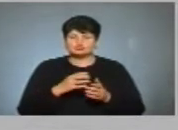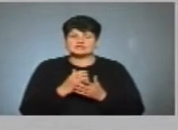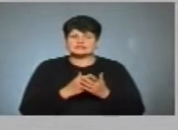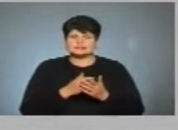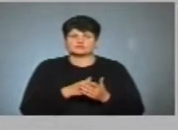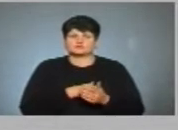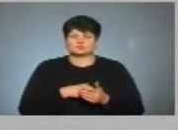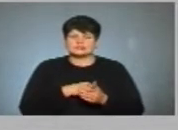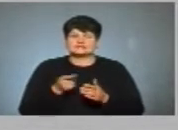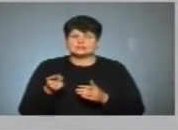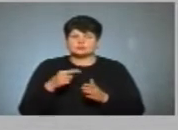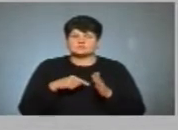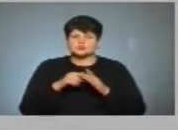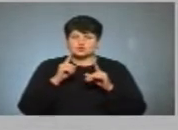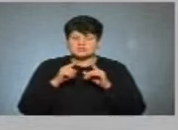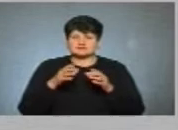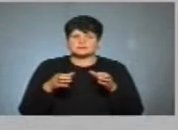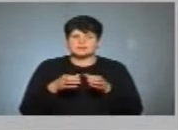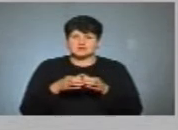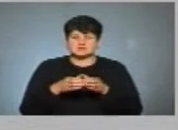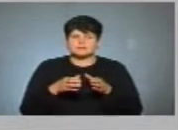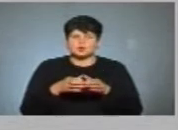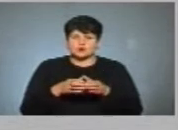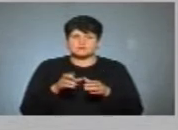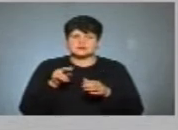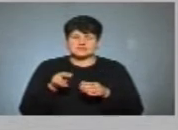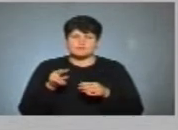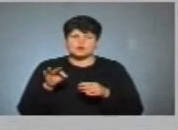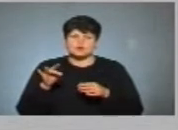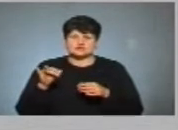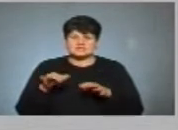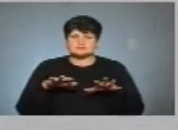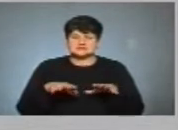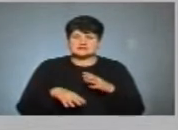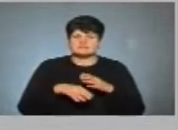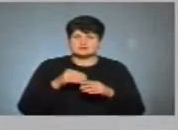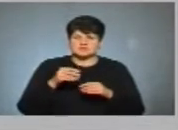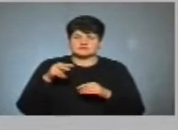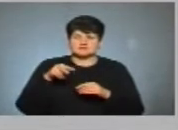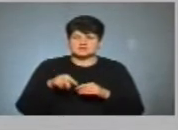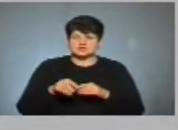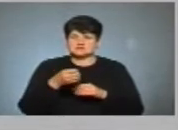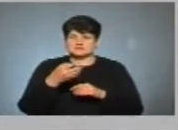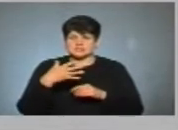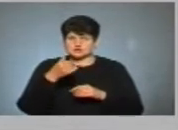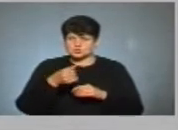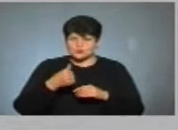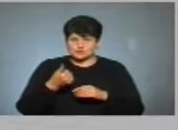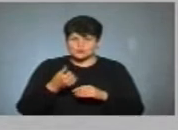депутати Тернопільської міської ради від партії «Блок Петра Порошенка» на місцевих виборах 2015 року.